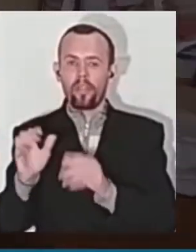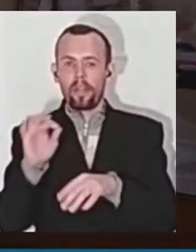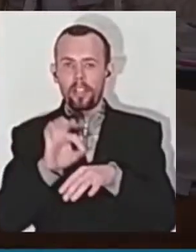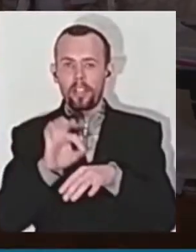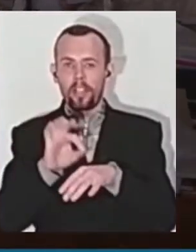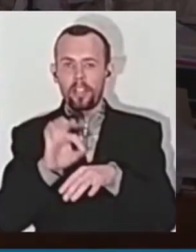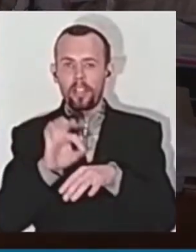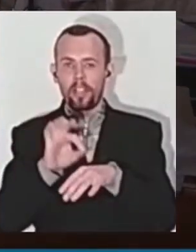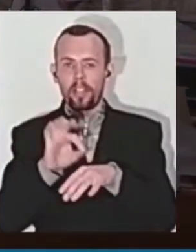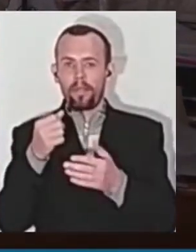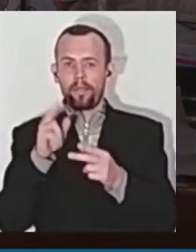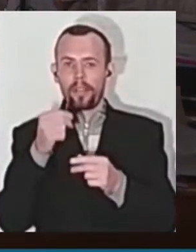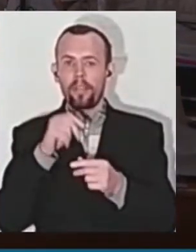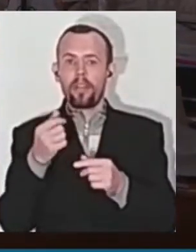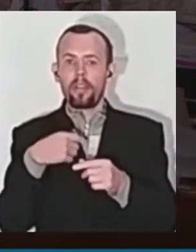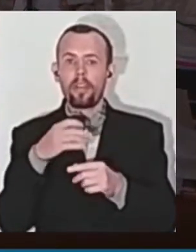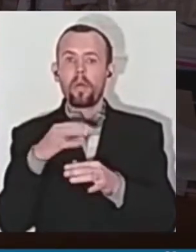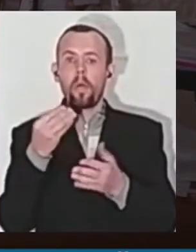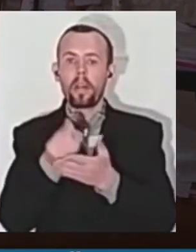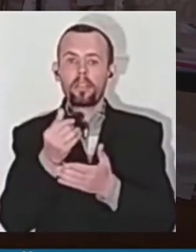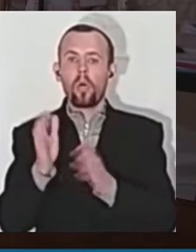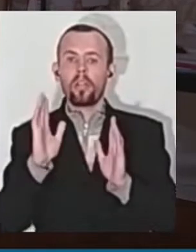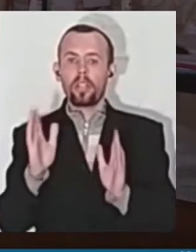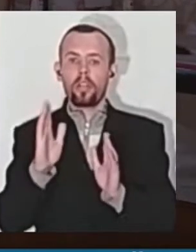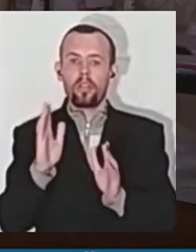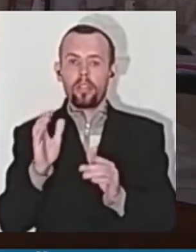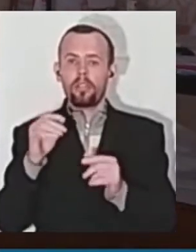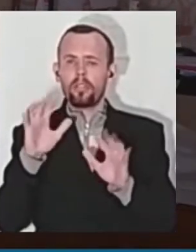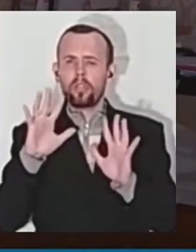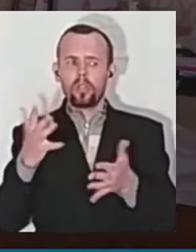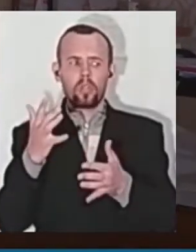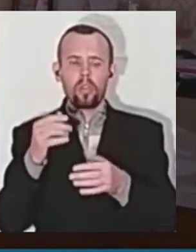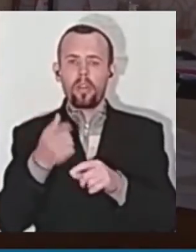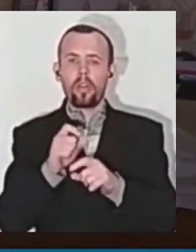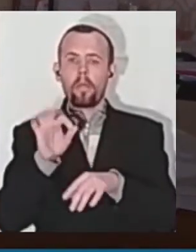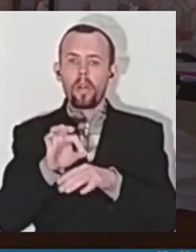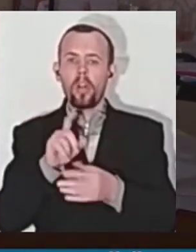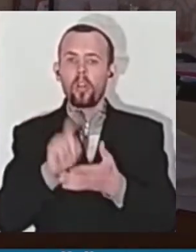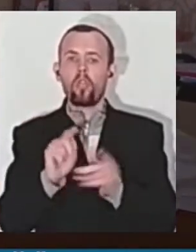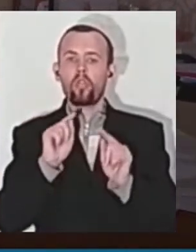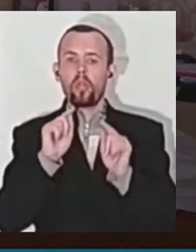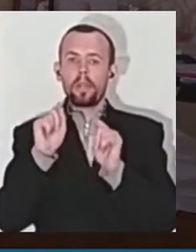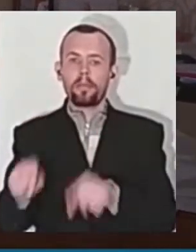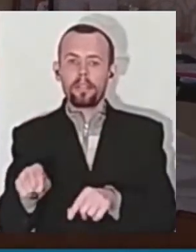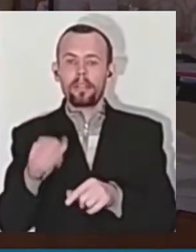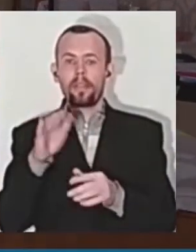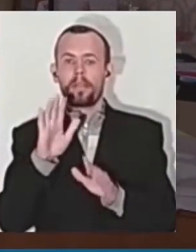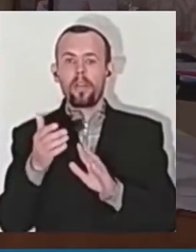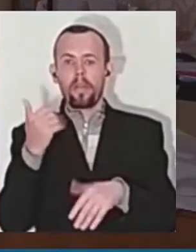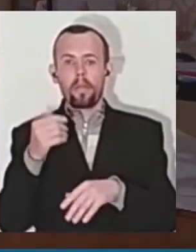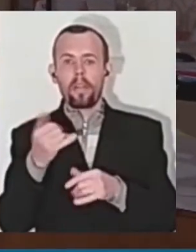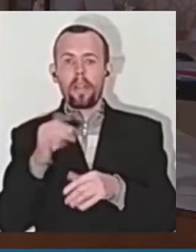НСЗУ проплачує тільки острі випадки. Тобто больной має поступити, йому знімають обостріння і больной